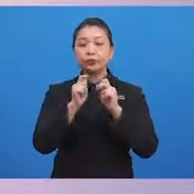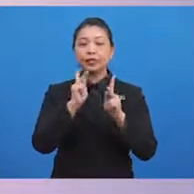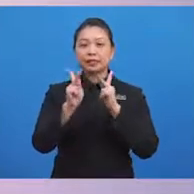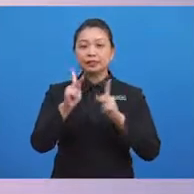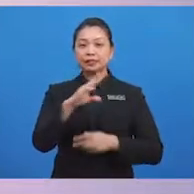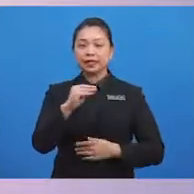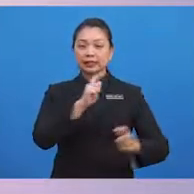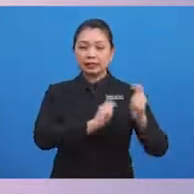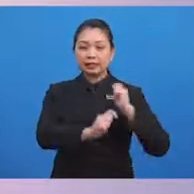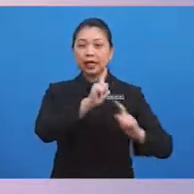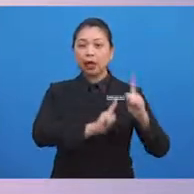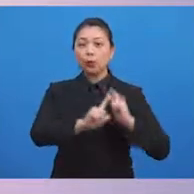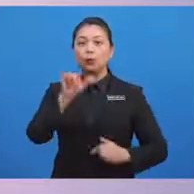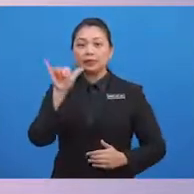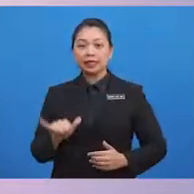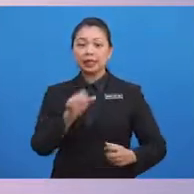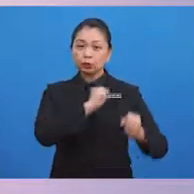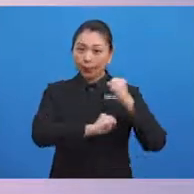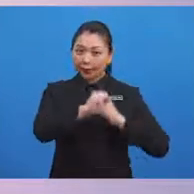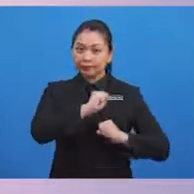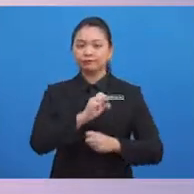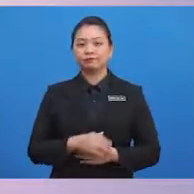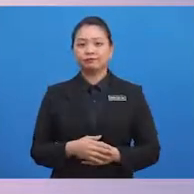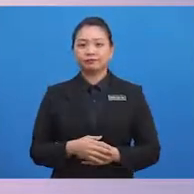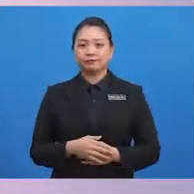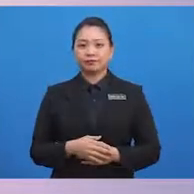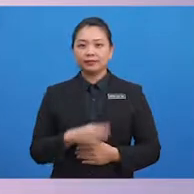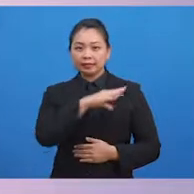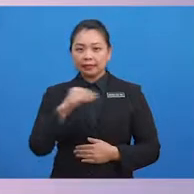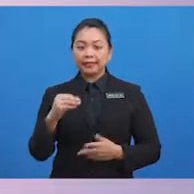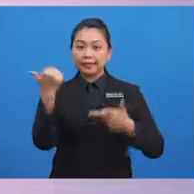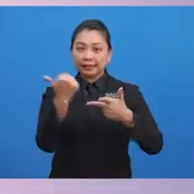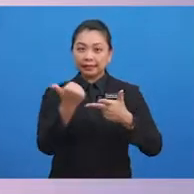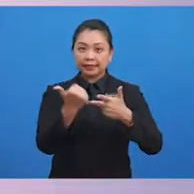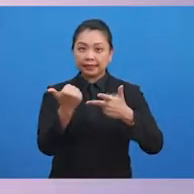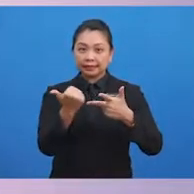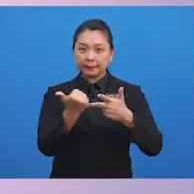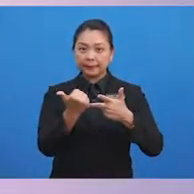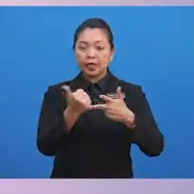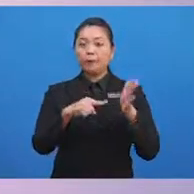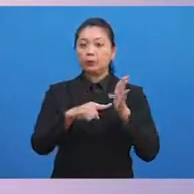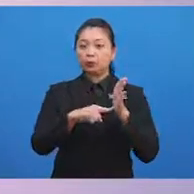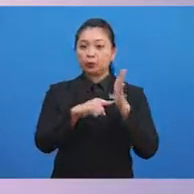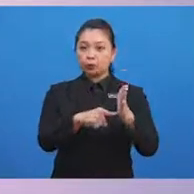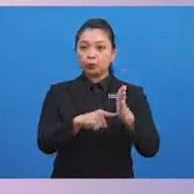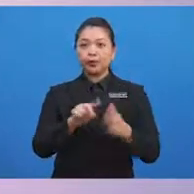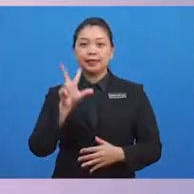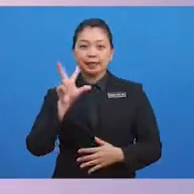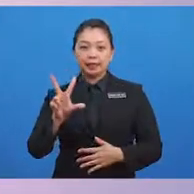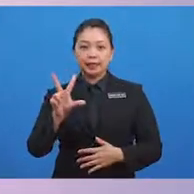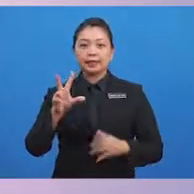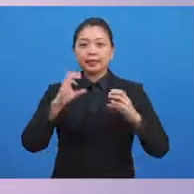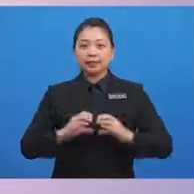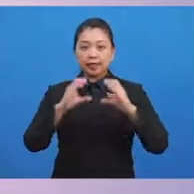laku yang sopan. Dan, ketiga, menunjukkan tiga cara